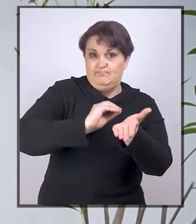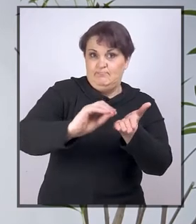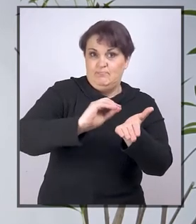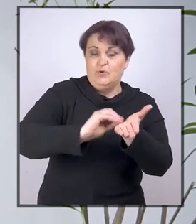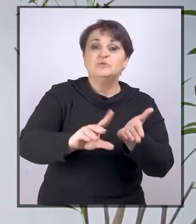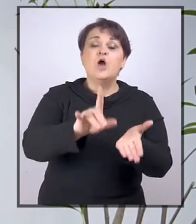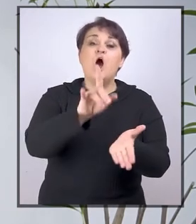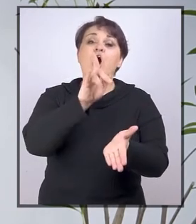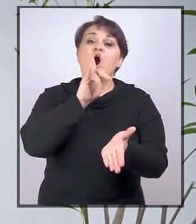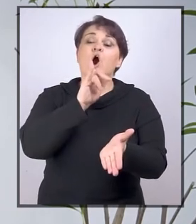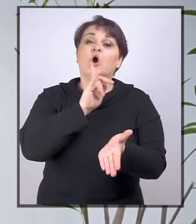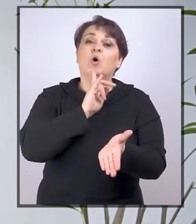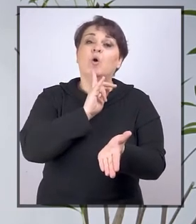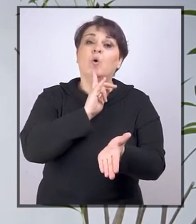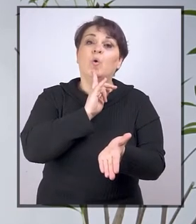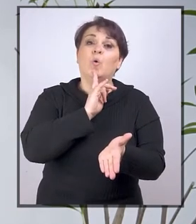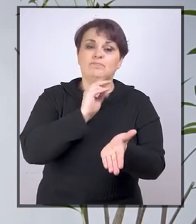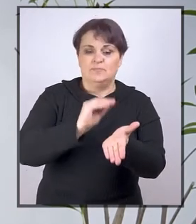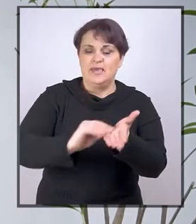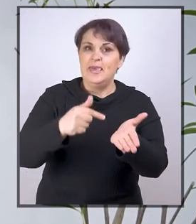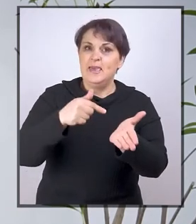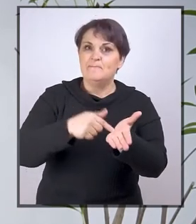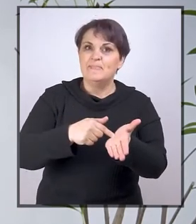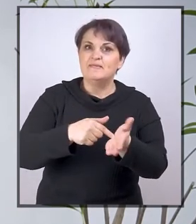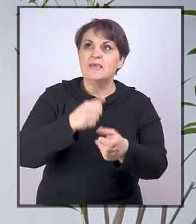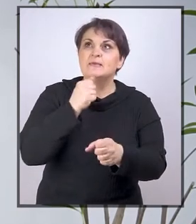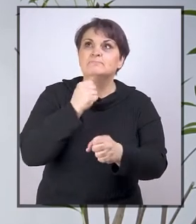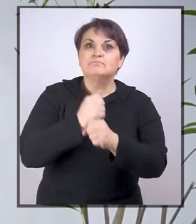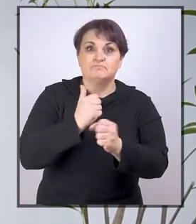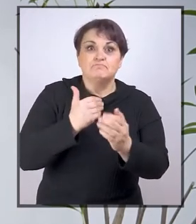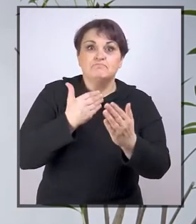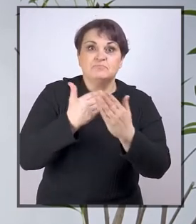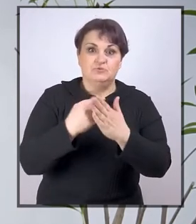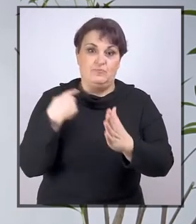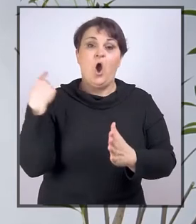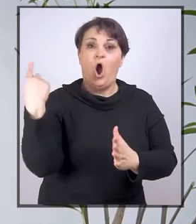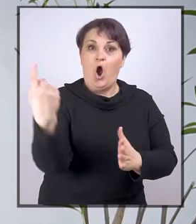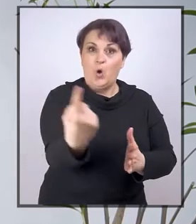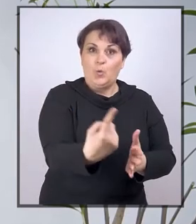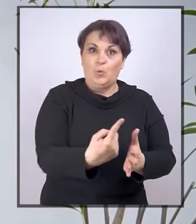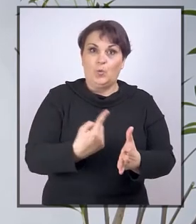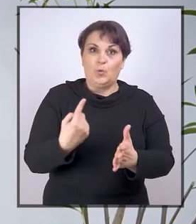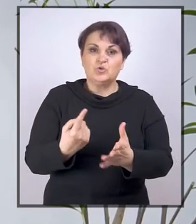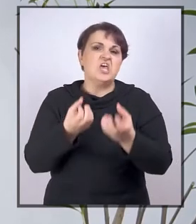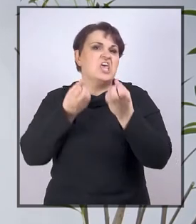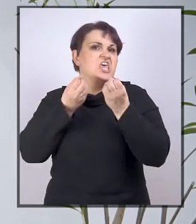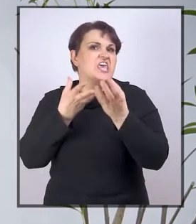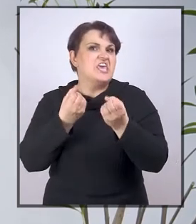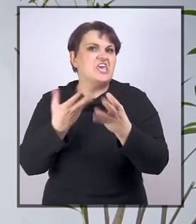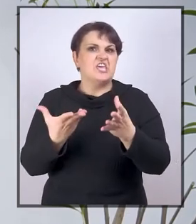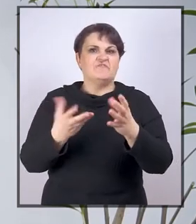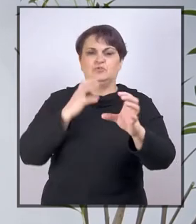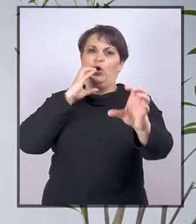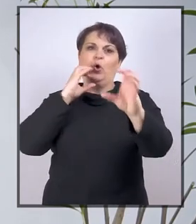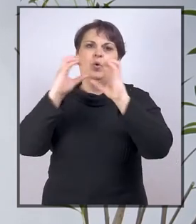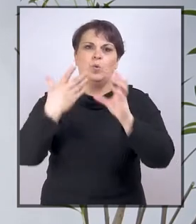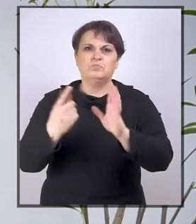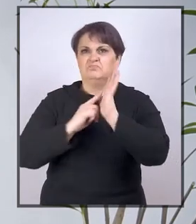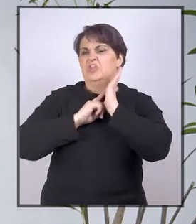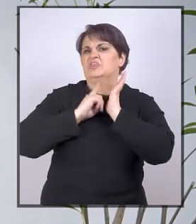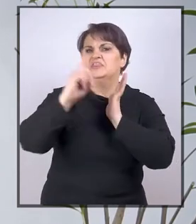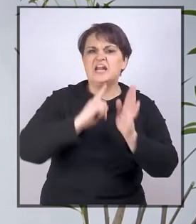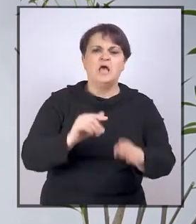kojima se propisuje stvaranje pristupačnog okruženja, informacija,